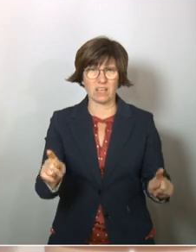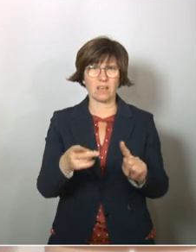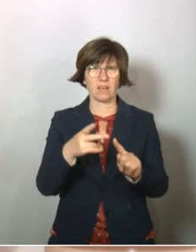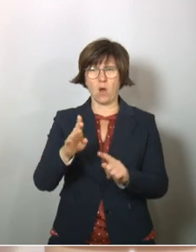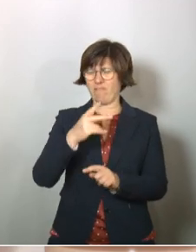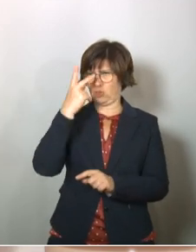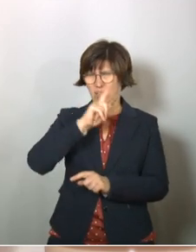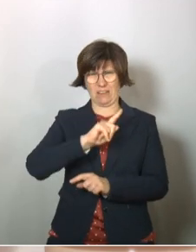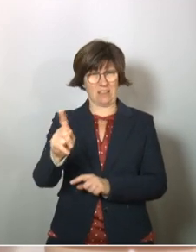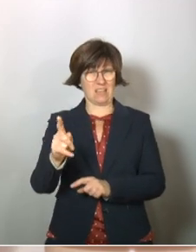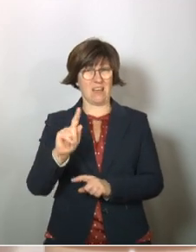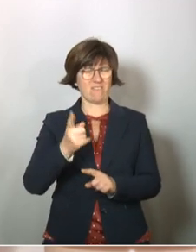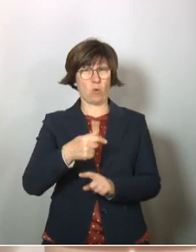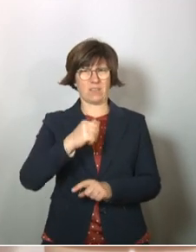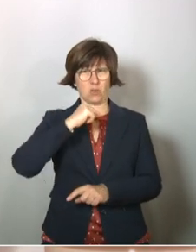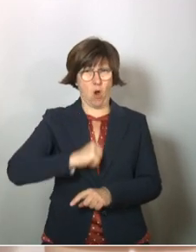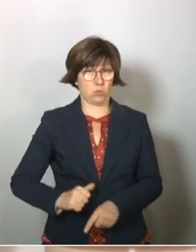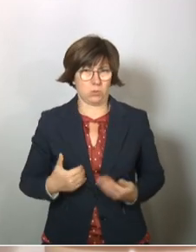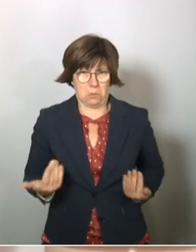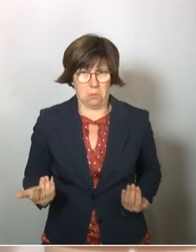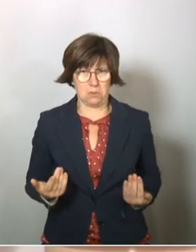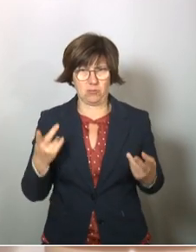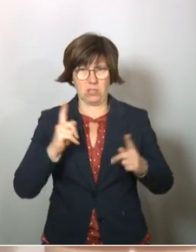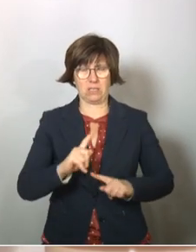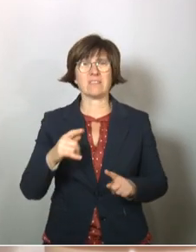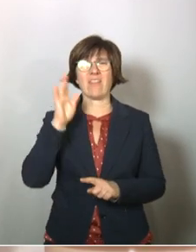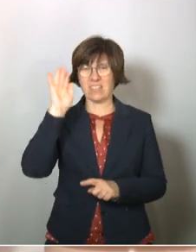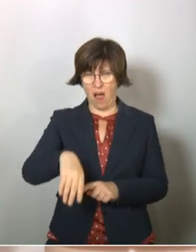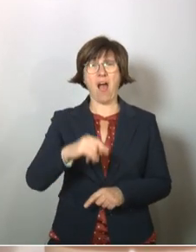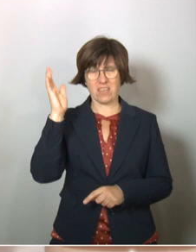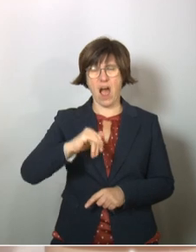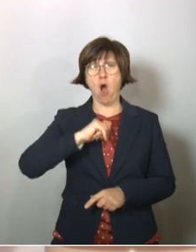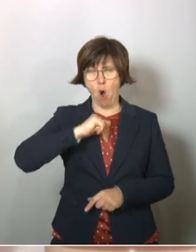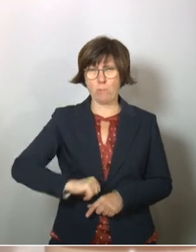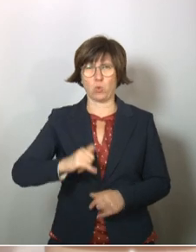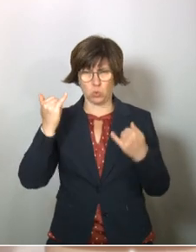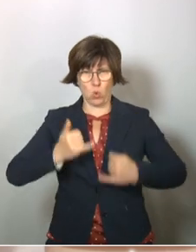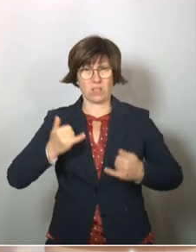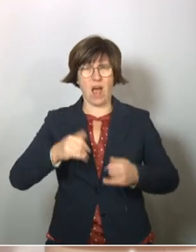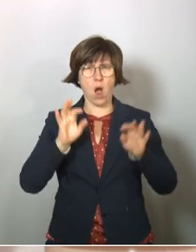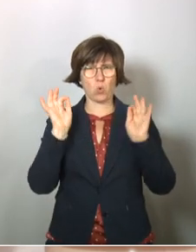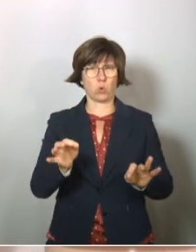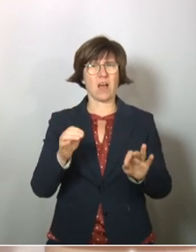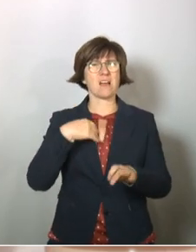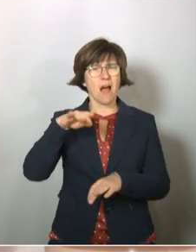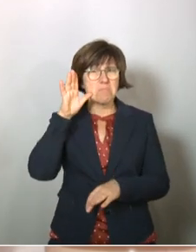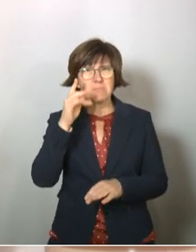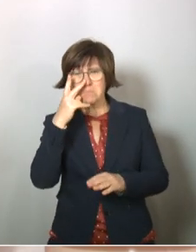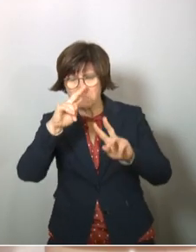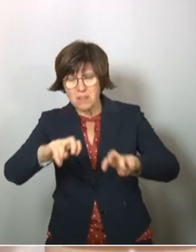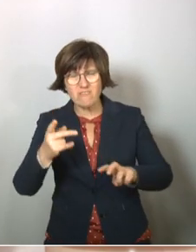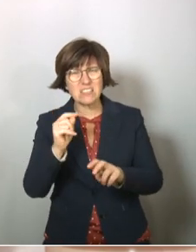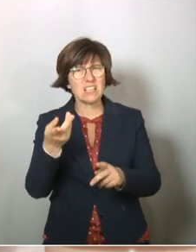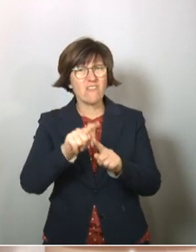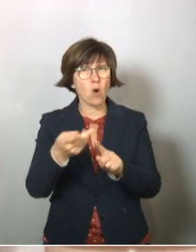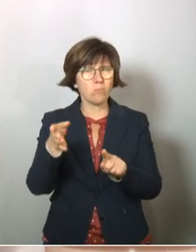Völlig unverständlich. Warum soll man Toten nicht obduzieren? Dann hieß es, ja doch, Obduktionen seien vielleicht vernünftig, damit man erfahren könnte, woran die